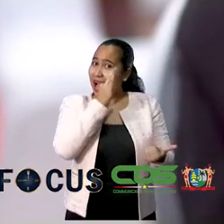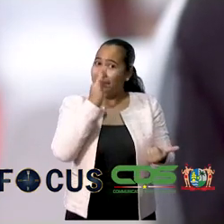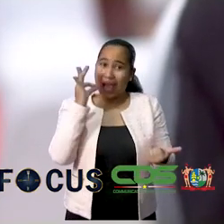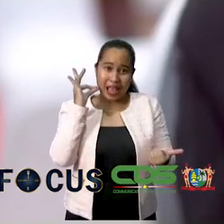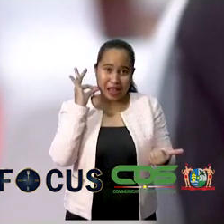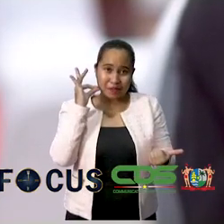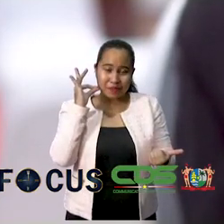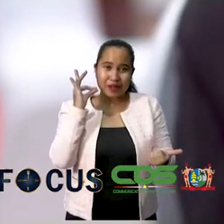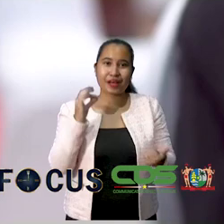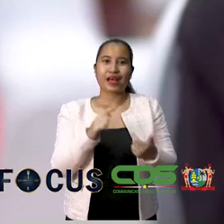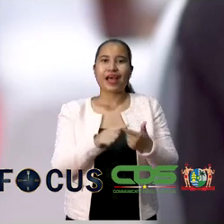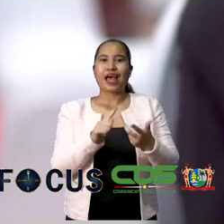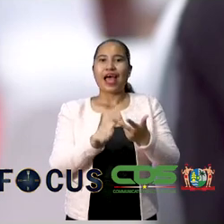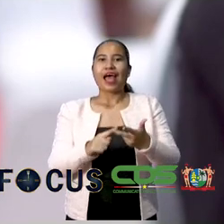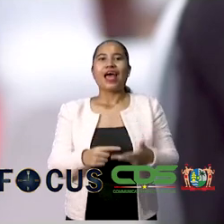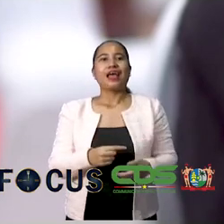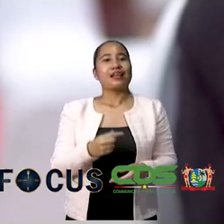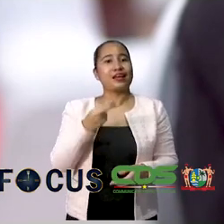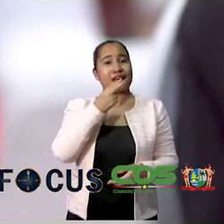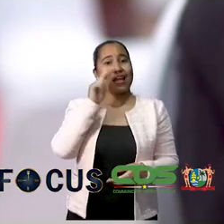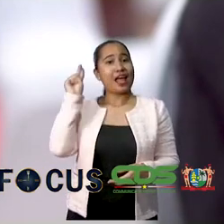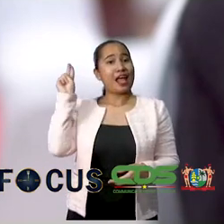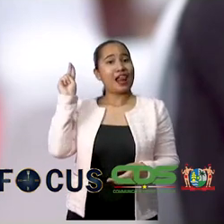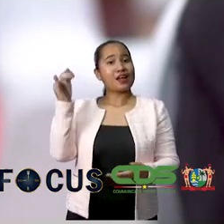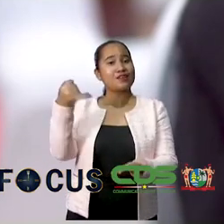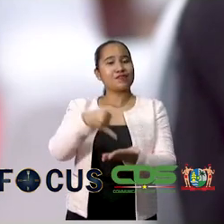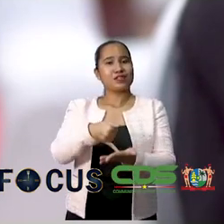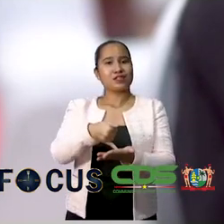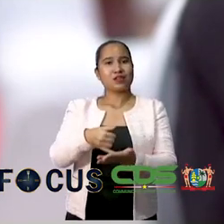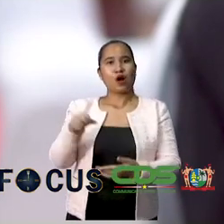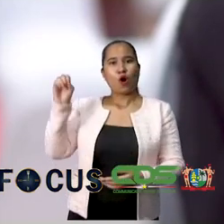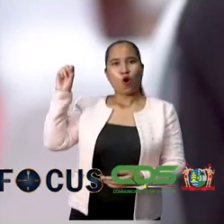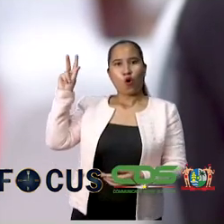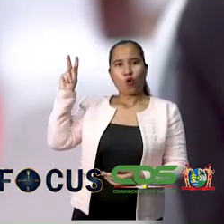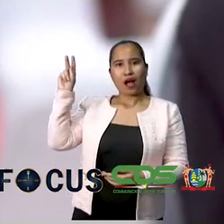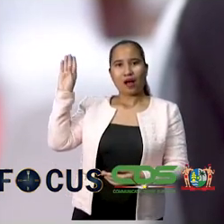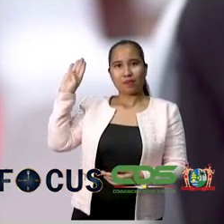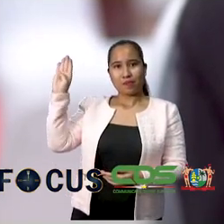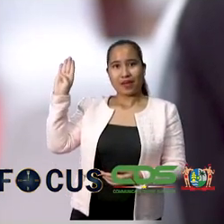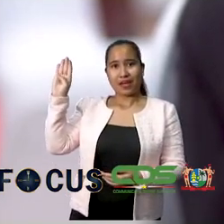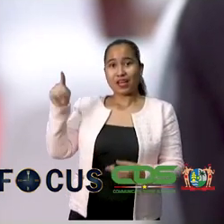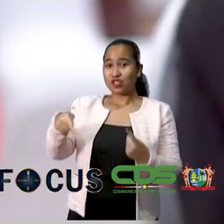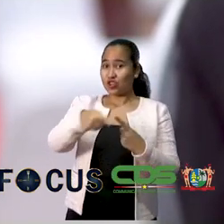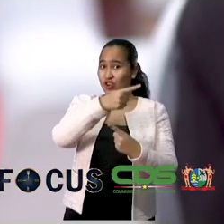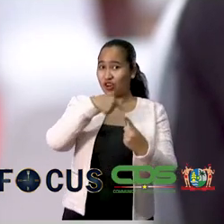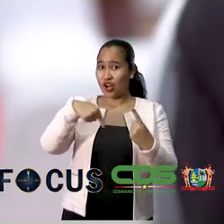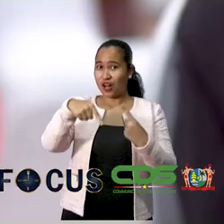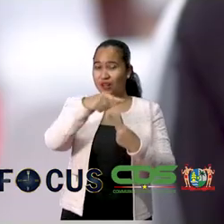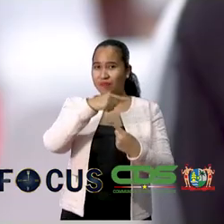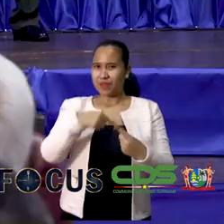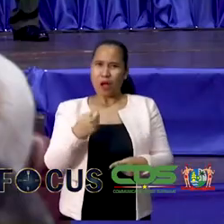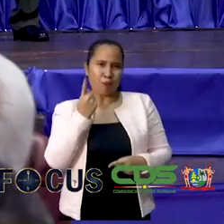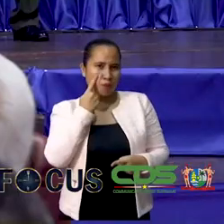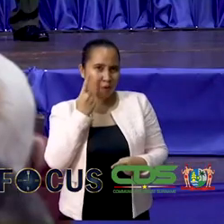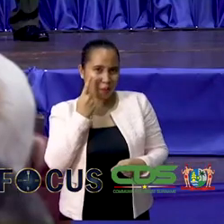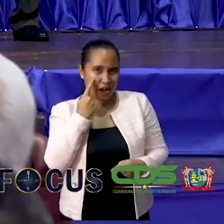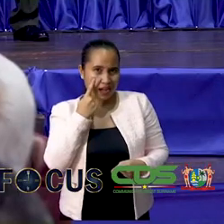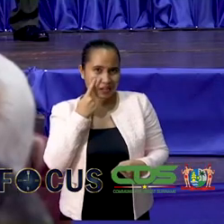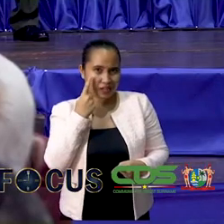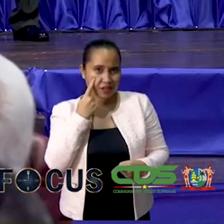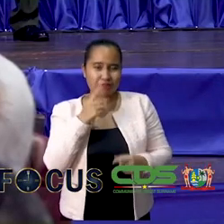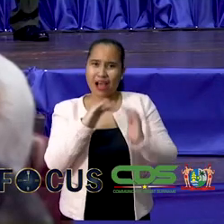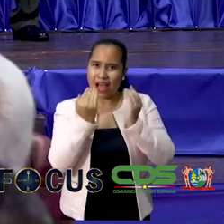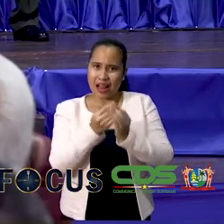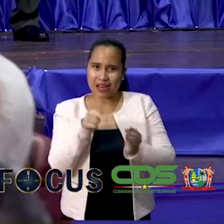en eerlijke verkiezingen. Het Onafhankelijk Kiesbureau vervult een rol als Onafhankelijke bewaker van de integriteit